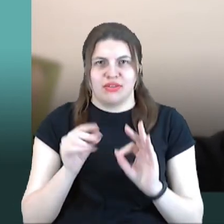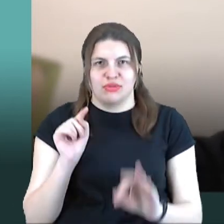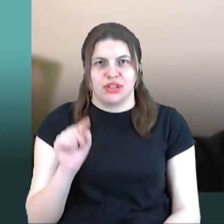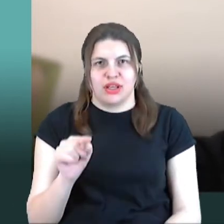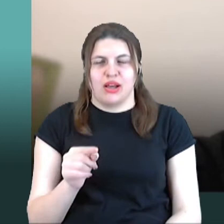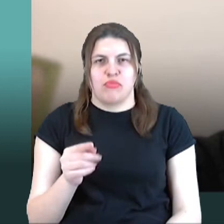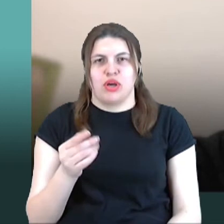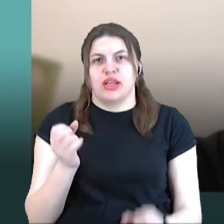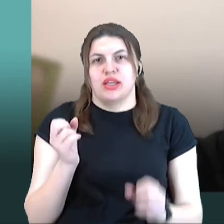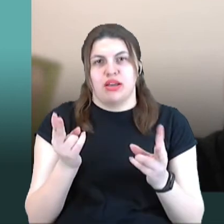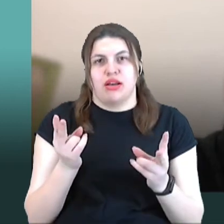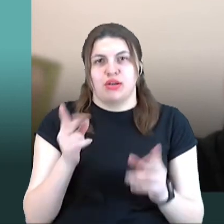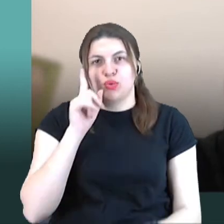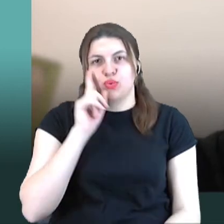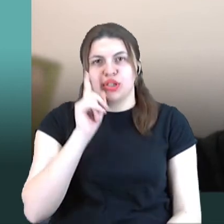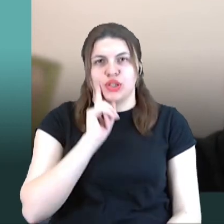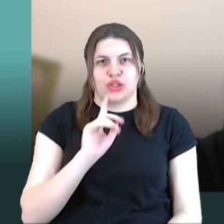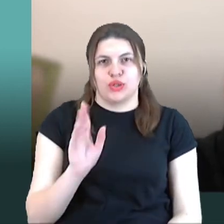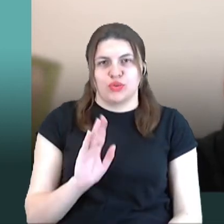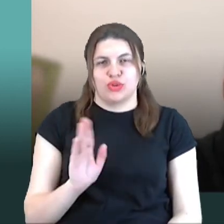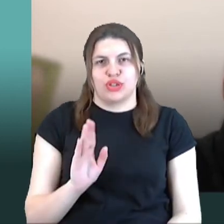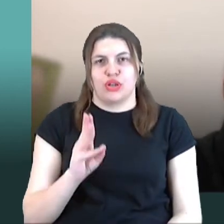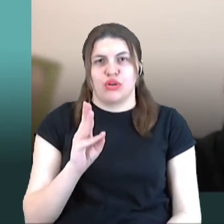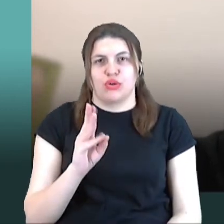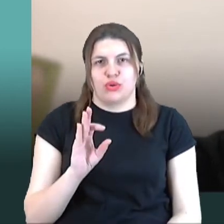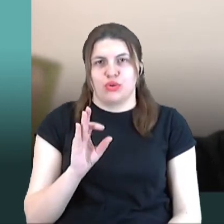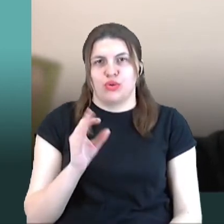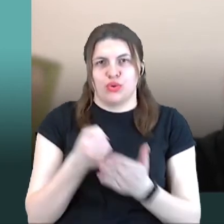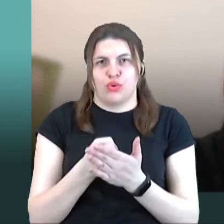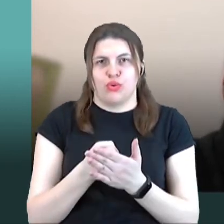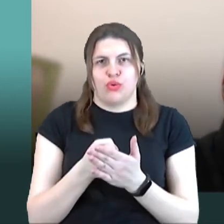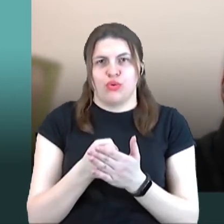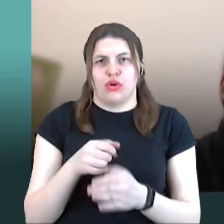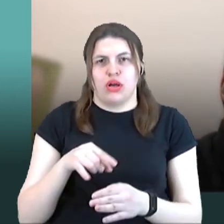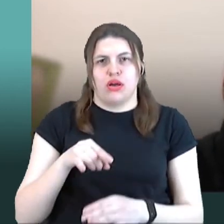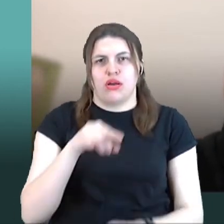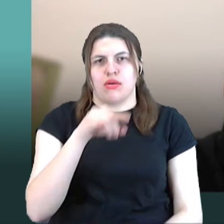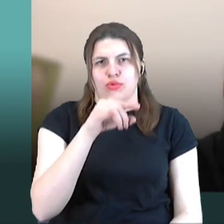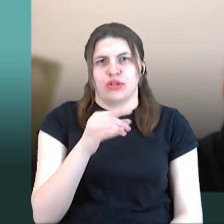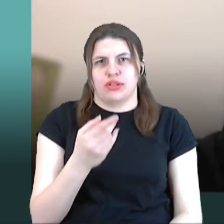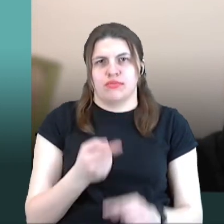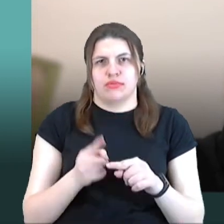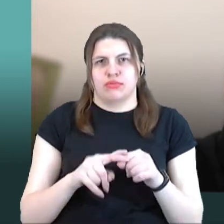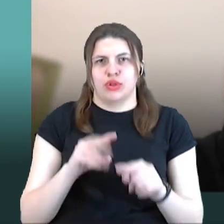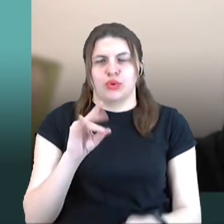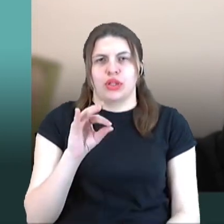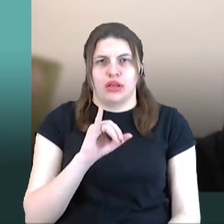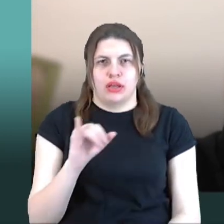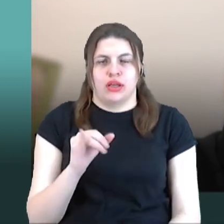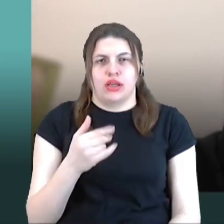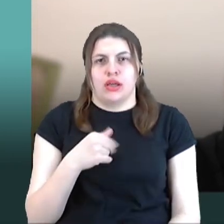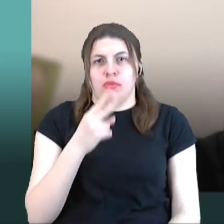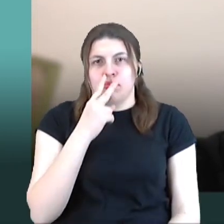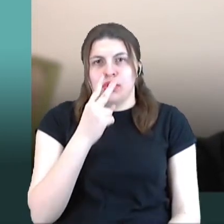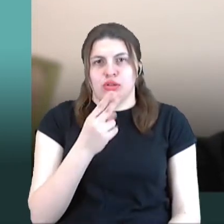як воно зручно чи не зручно до аеропорту воно довозить ті ж Хюндайи. Я бачу, що за 5 років, поки ми